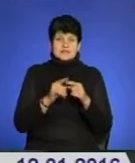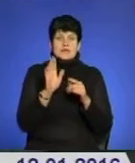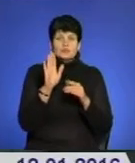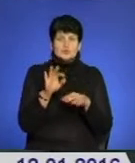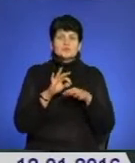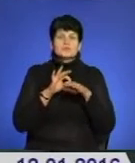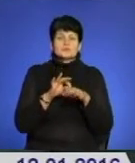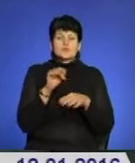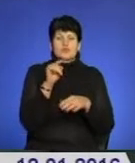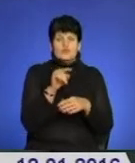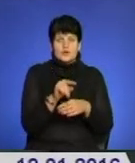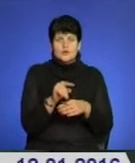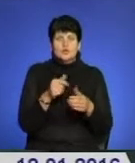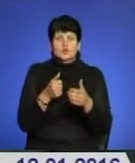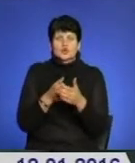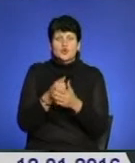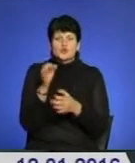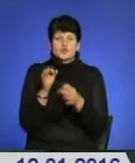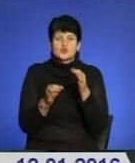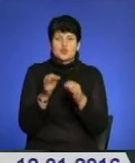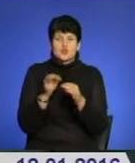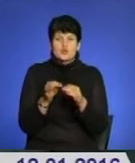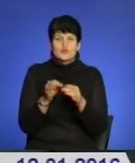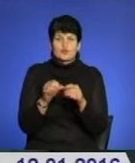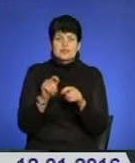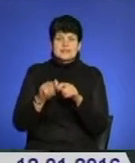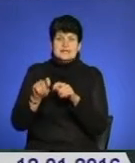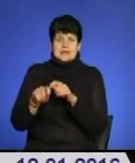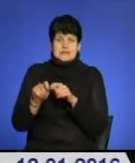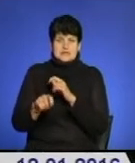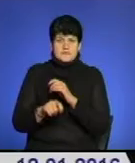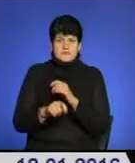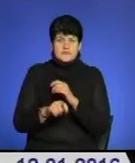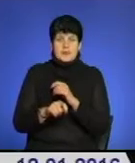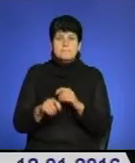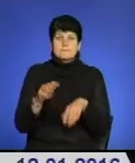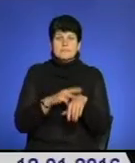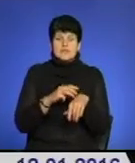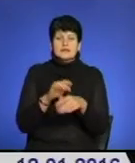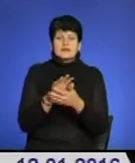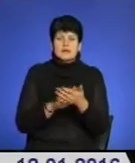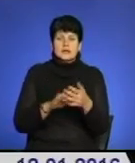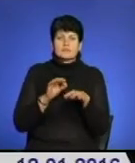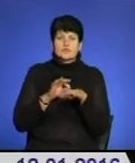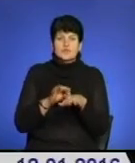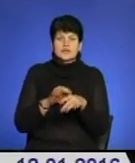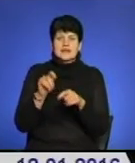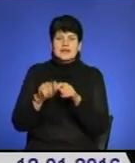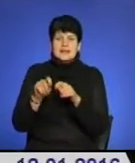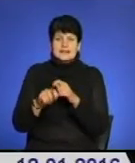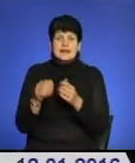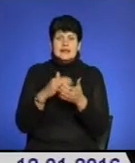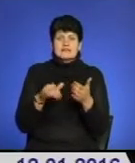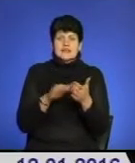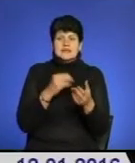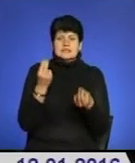вже в ході досудового слідства по кримінальному провадженню. Правоохоронці і надалі проводитимуть рейди з метою ліквідації